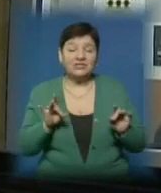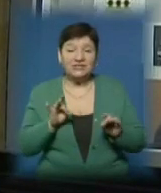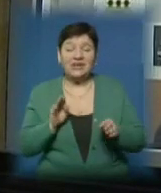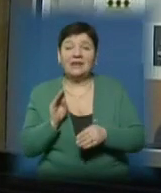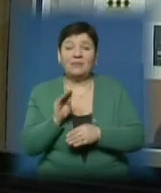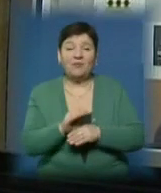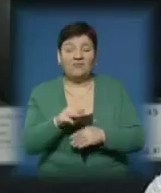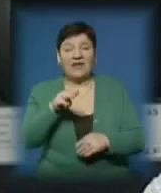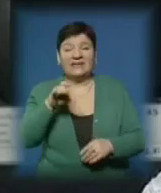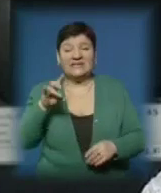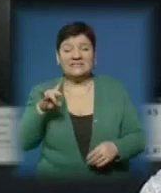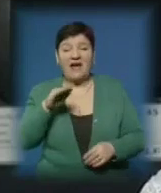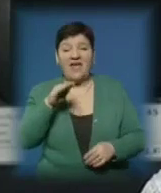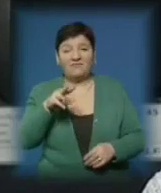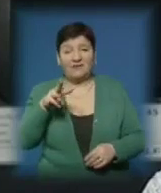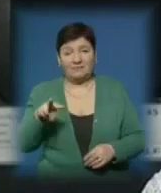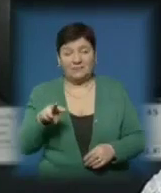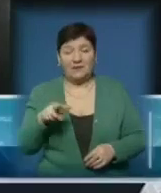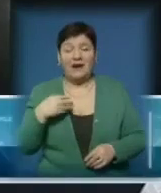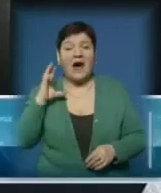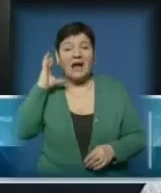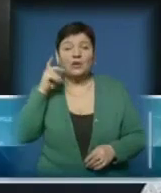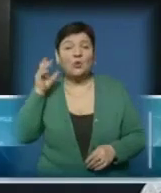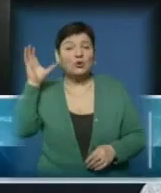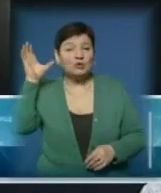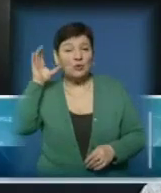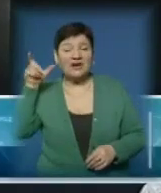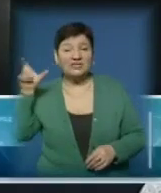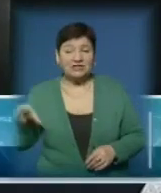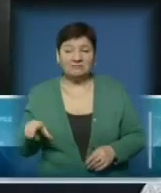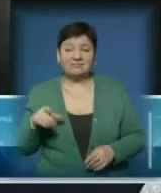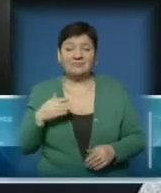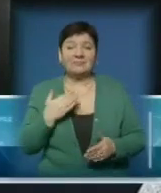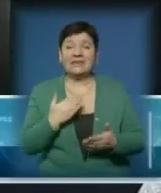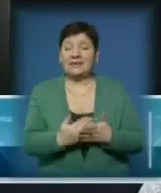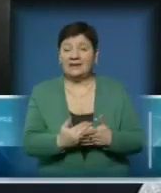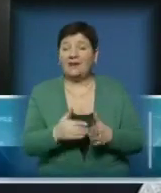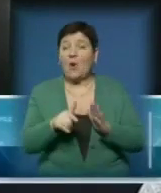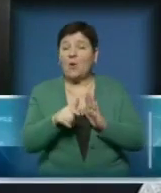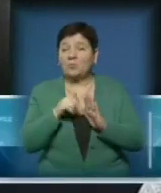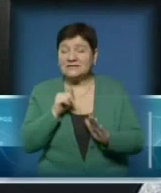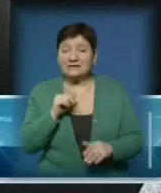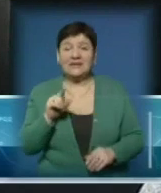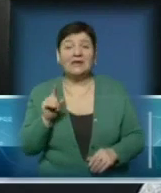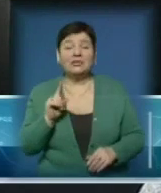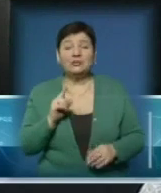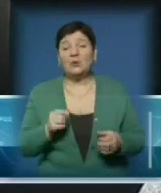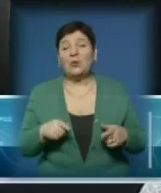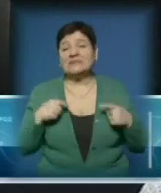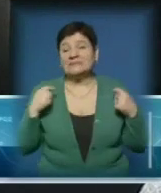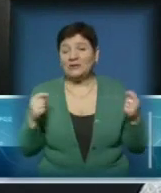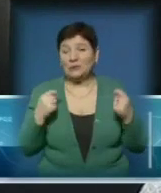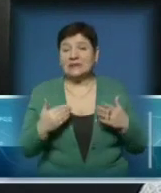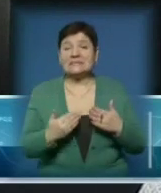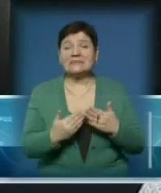хвилі ТСФМ. Іноді навіть радіослухачі, у нас такі обізнані є, які слідкують за